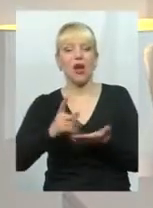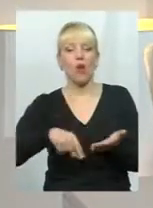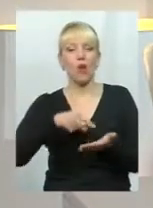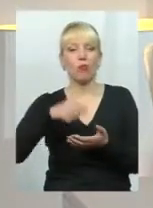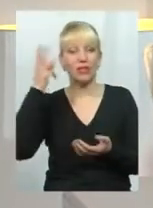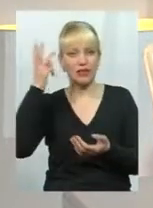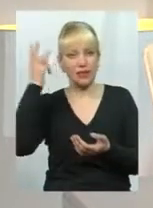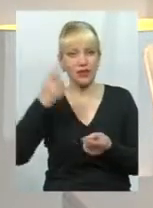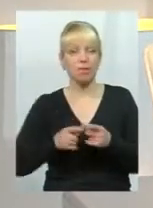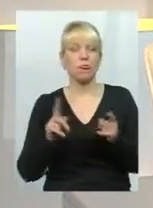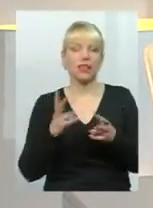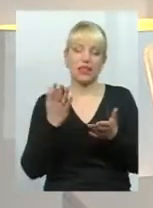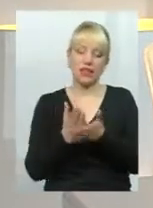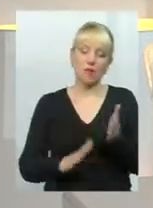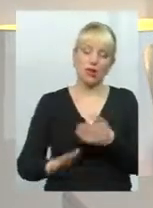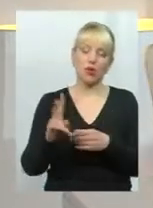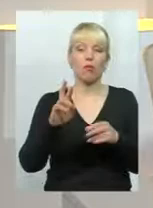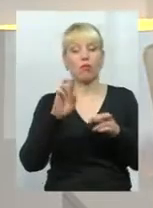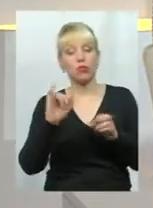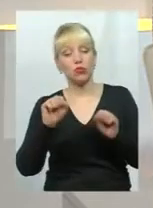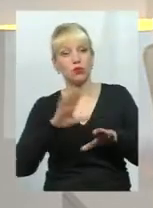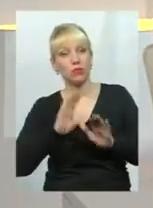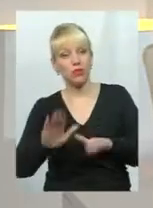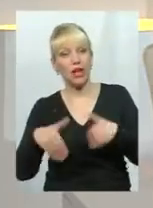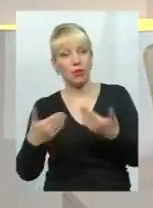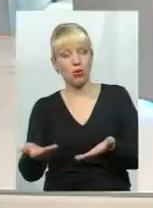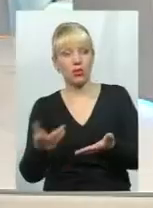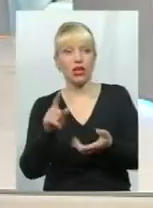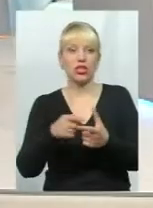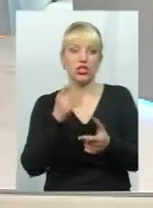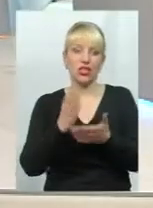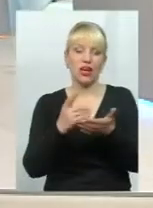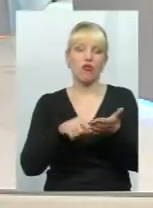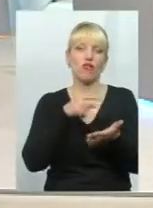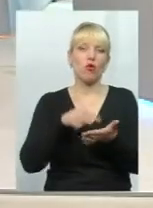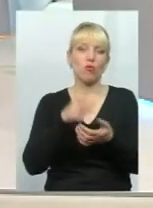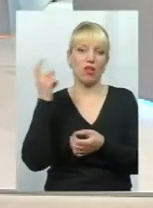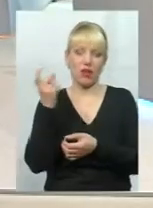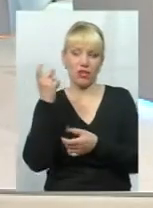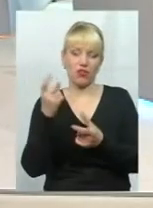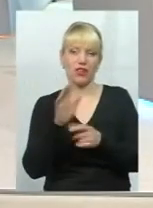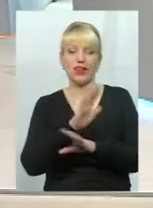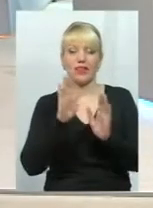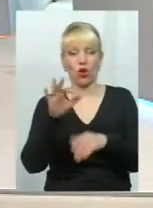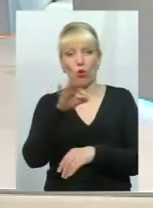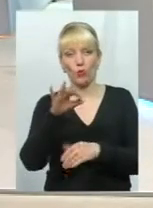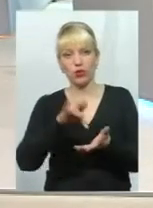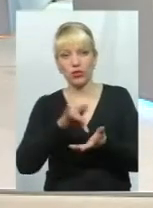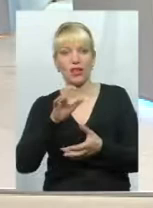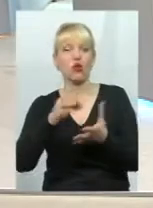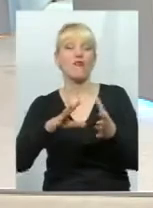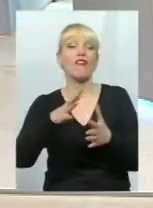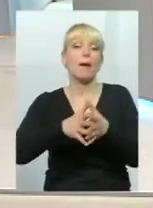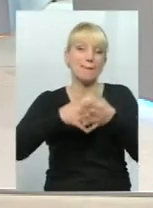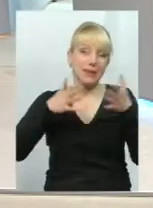майданчик, який можна було б запропонувати? Чи є вони взагалі в комунальній власності? І по суті не тільки в обласному центрі, а в більшості